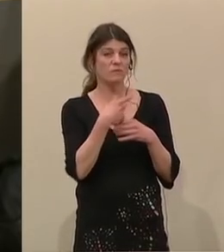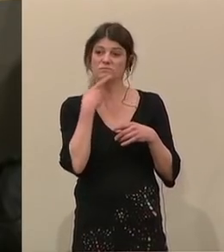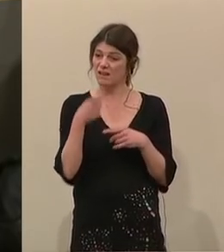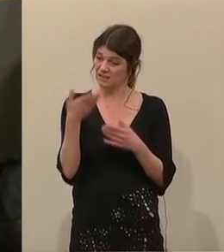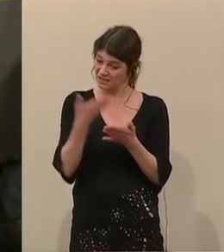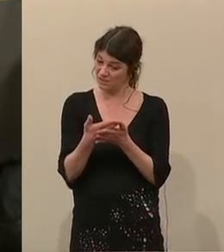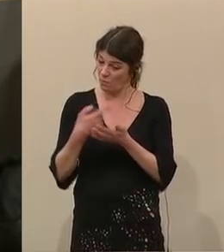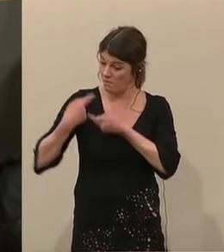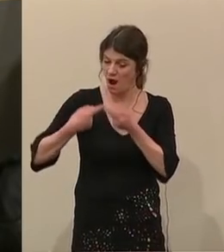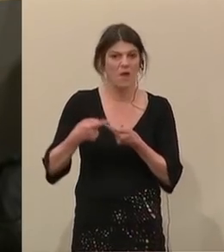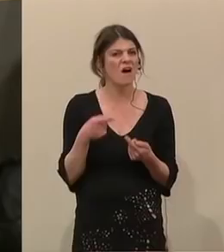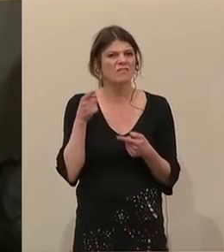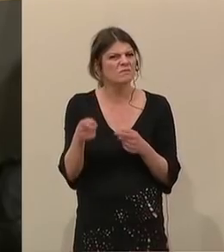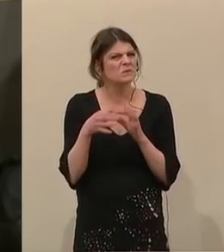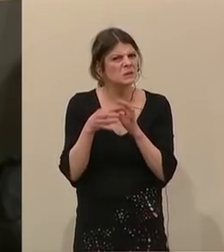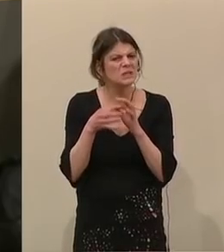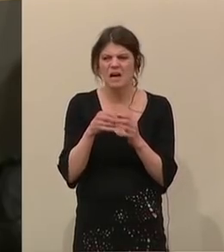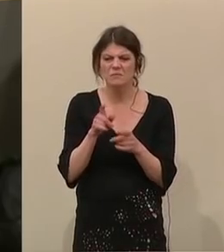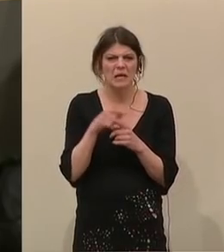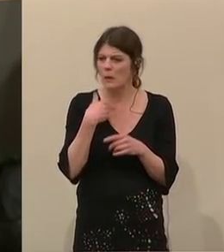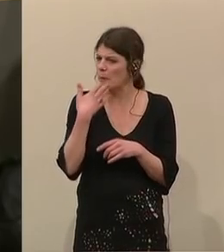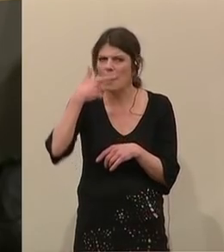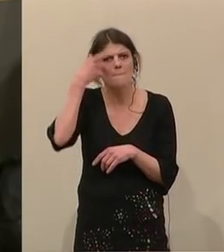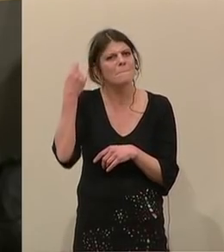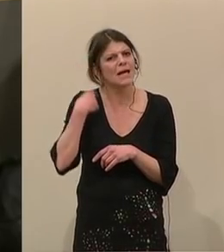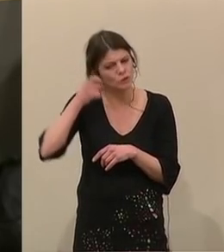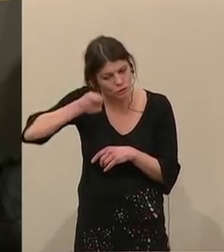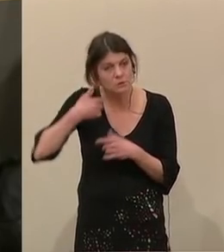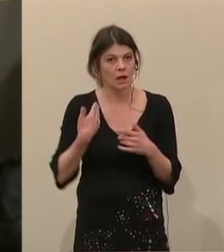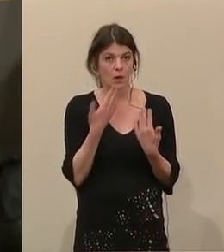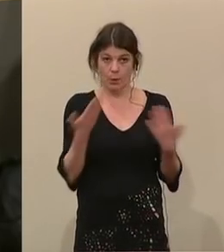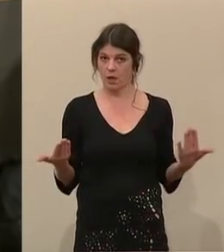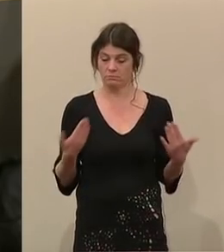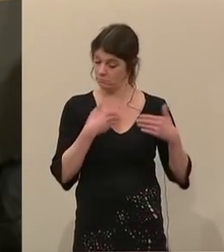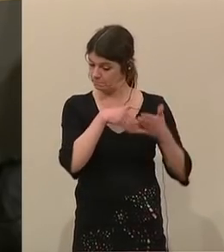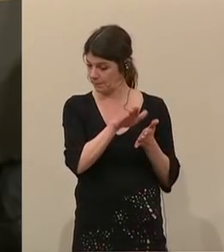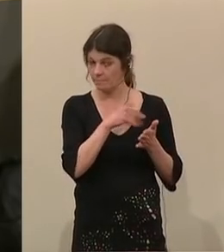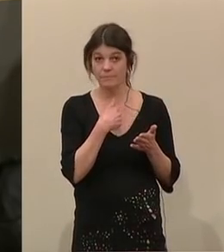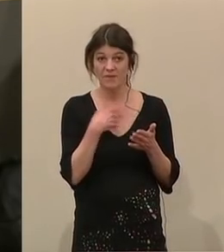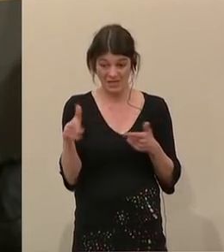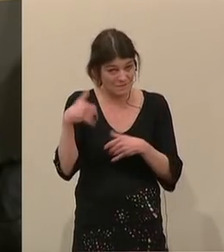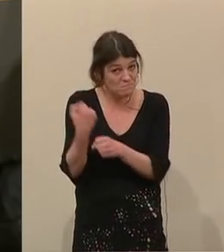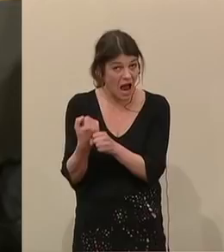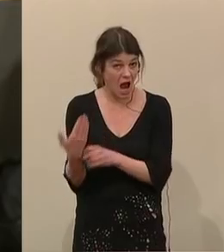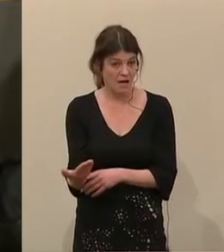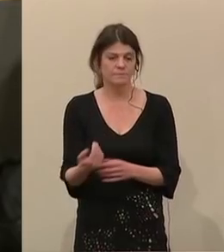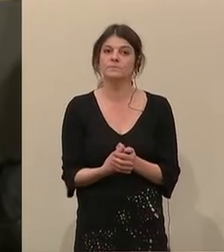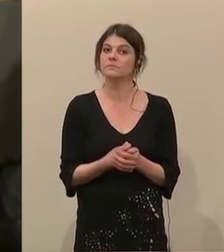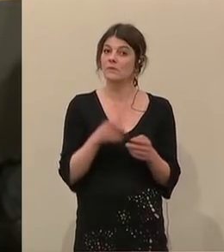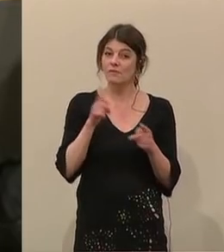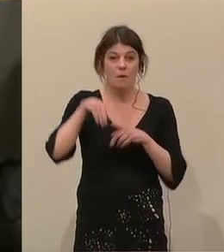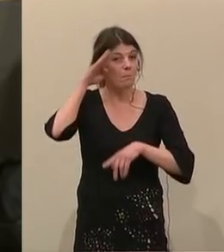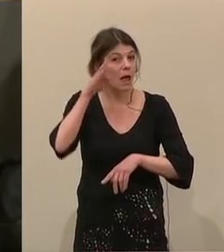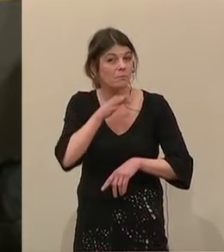Vorgangsweise auch nur irgendetwas mit Unmenschlichkeit zu tun hat. Das, was hier gemacht wird, wenn man den